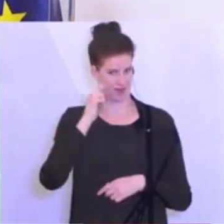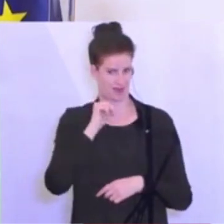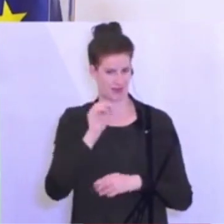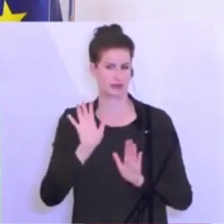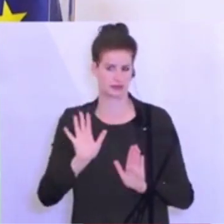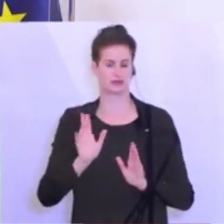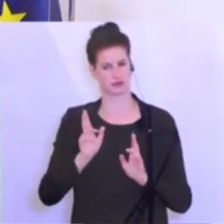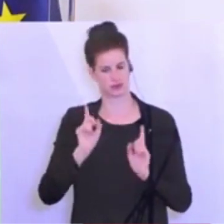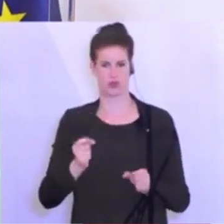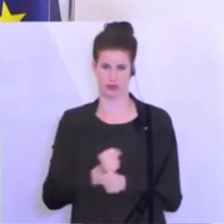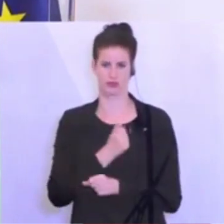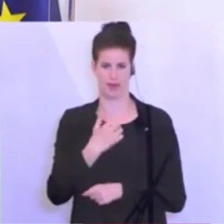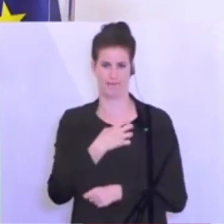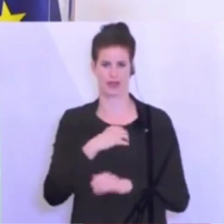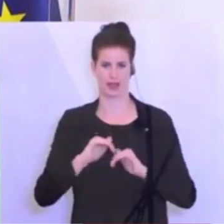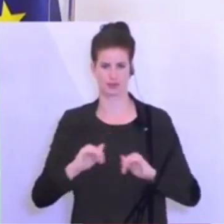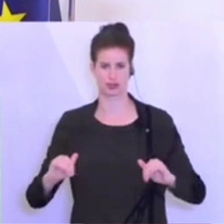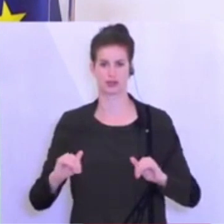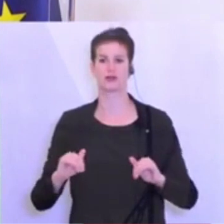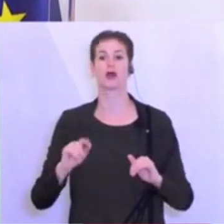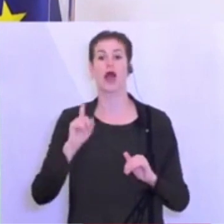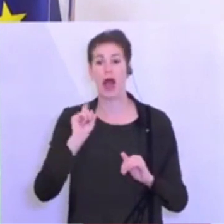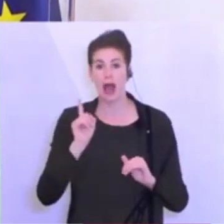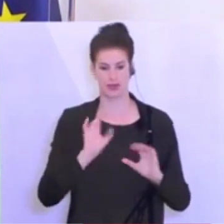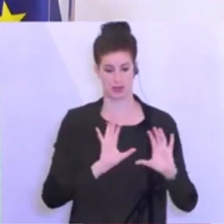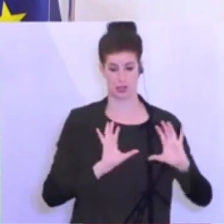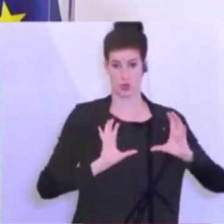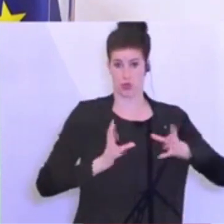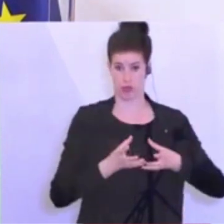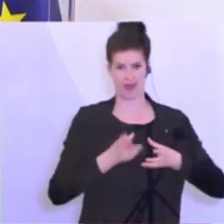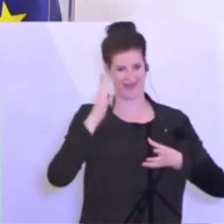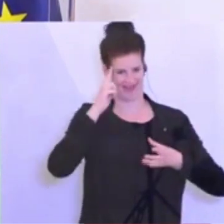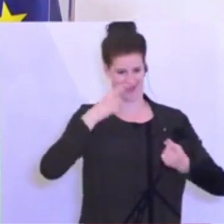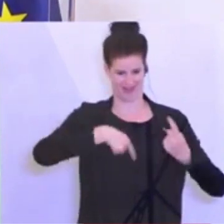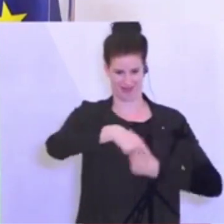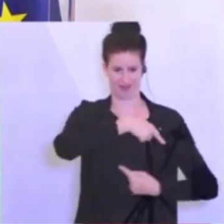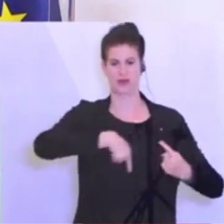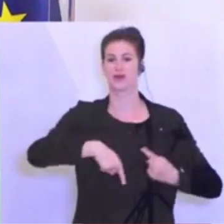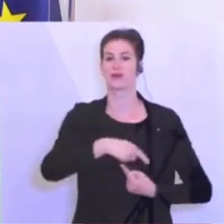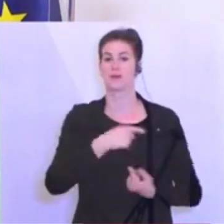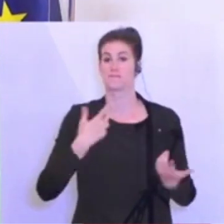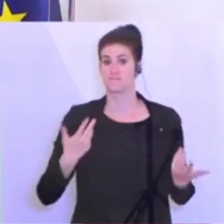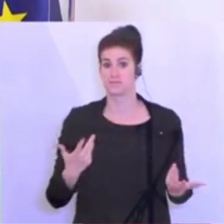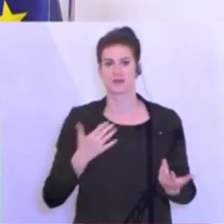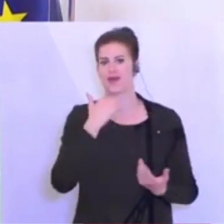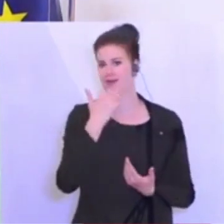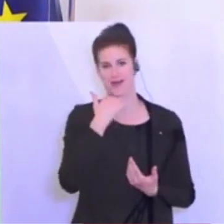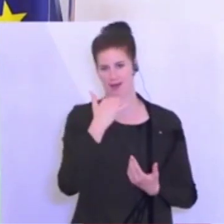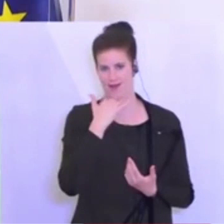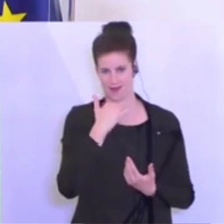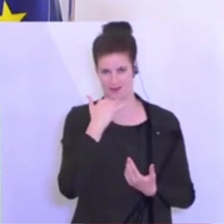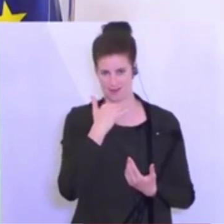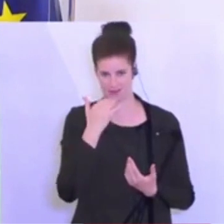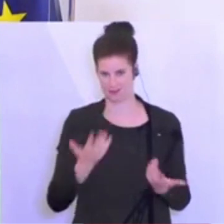gewährleistet ist. Aber wie groß die einzelnen Gruppen sind, die hier gemeinsam in der Gastronomie essen gehen wollen oder